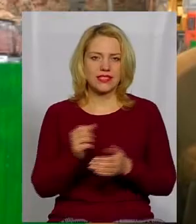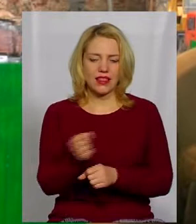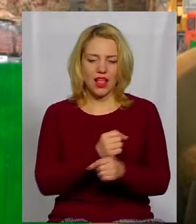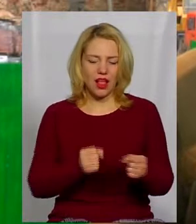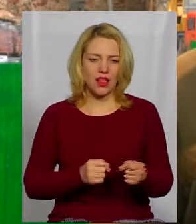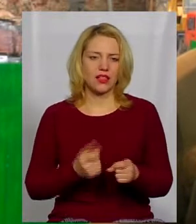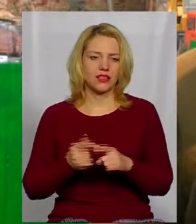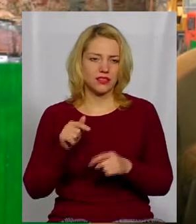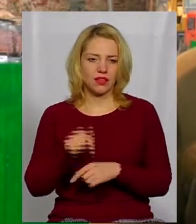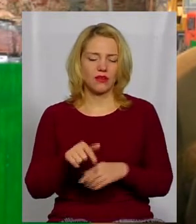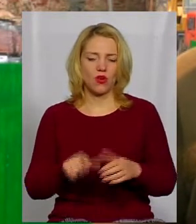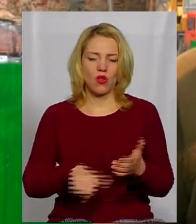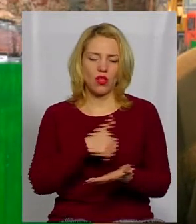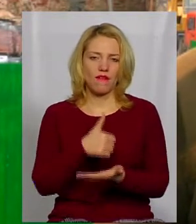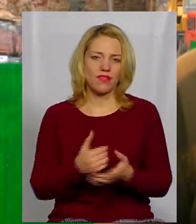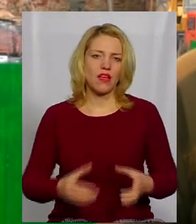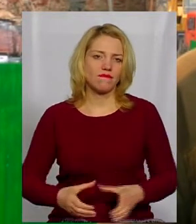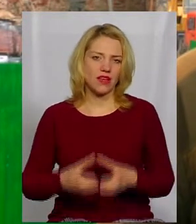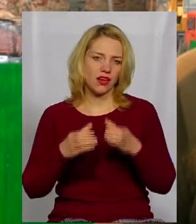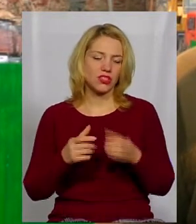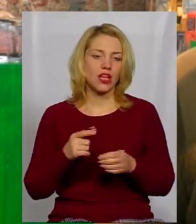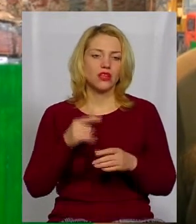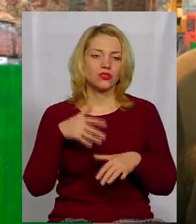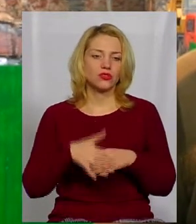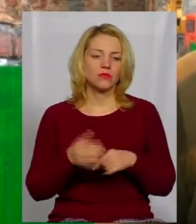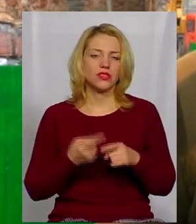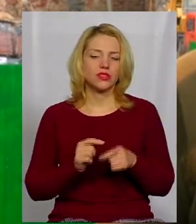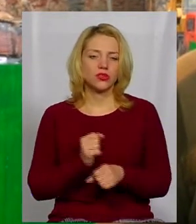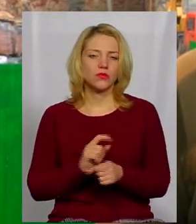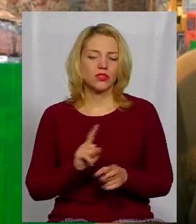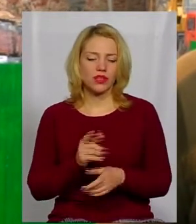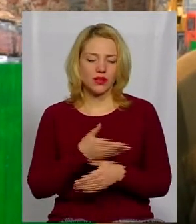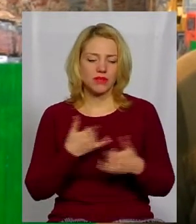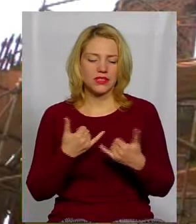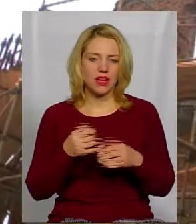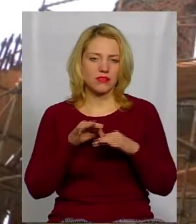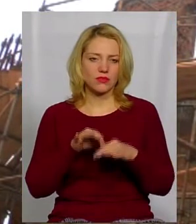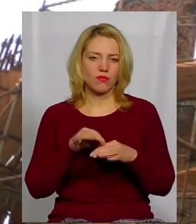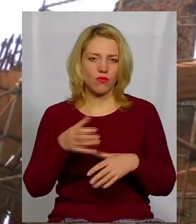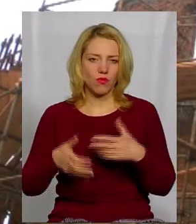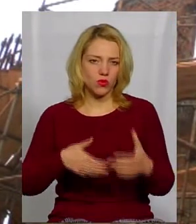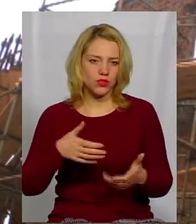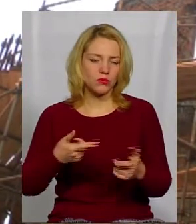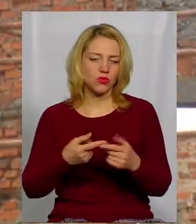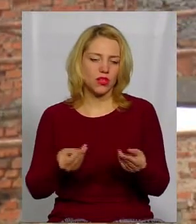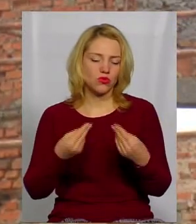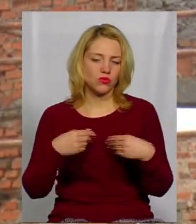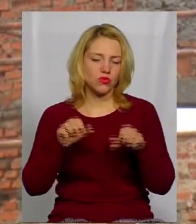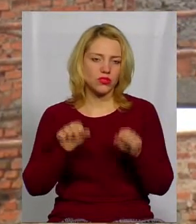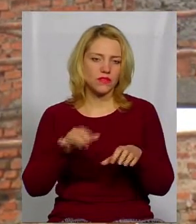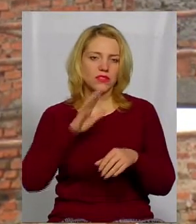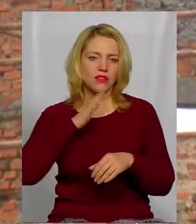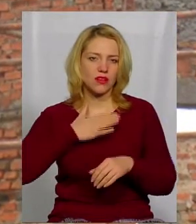це сама головна вежа. І зрозуміло, ті роботи, які зараз ми проводимо, вони дадуть можливість нашим відвідувачам побачити,